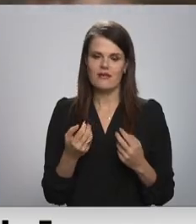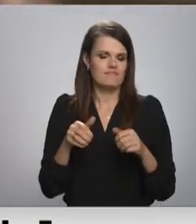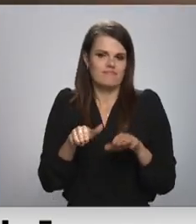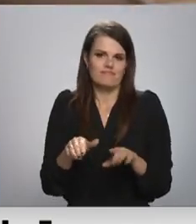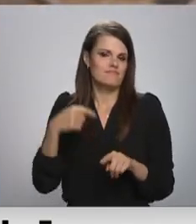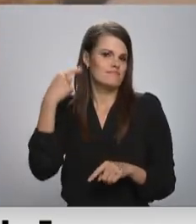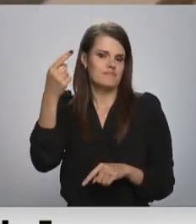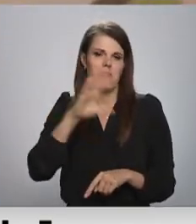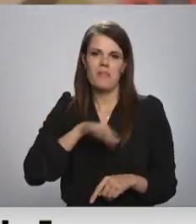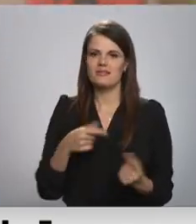Unstrāt, Ivans Milovs, Latvijas televīzija.